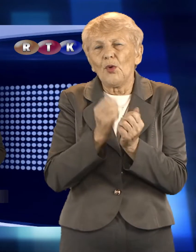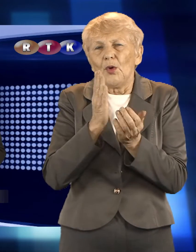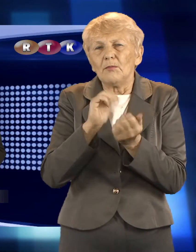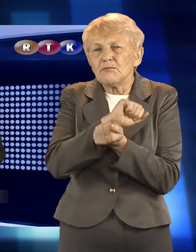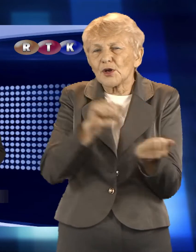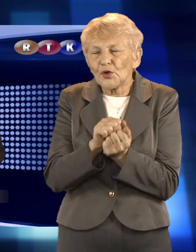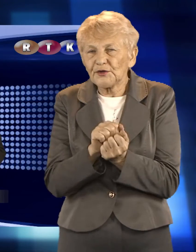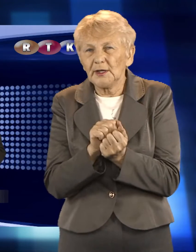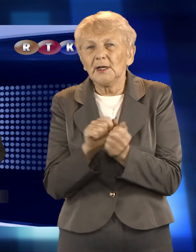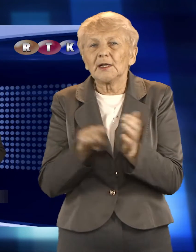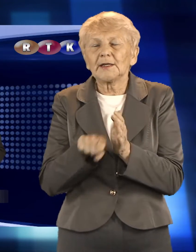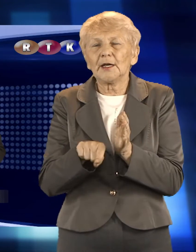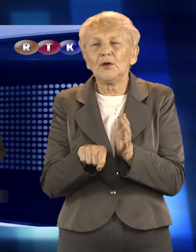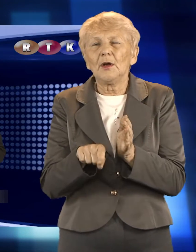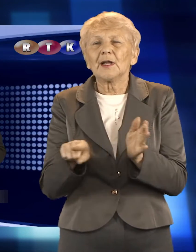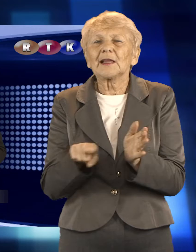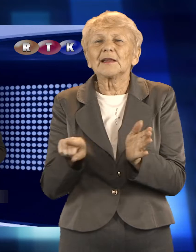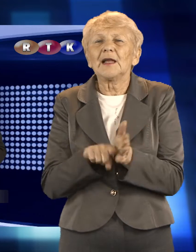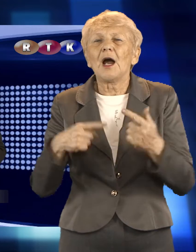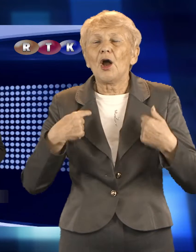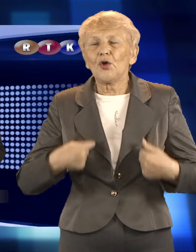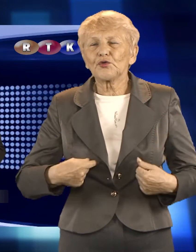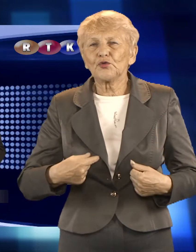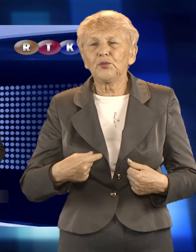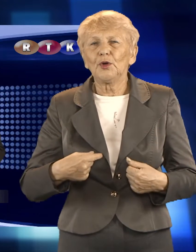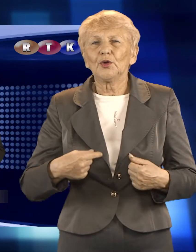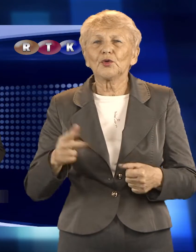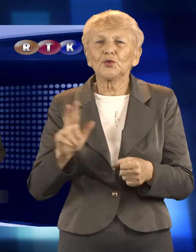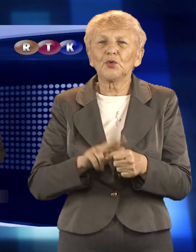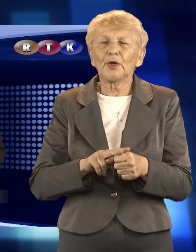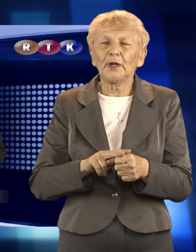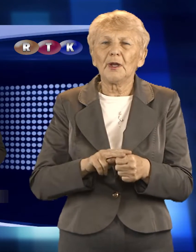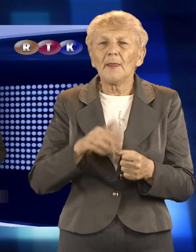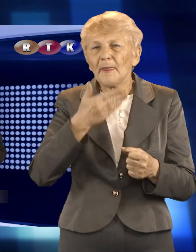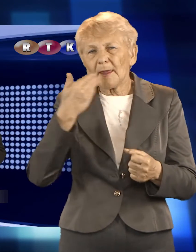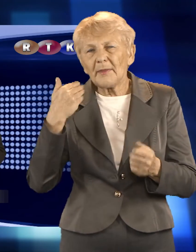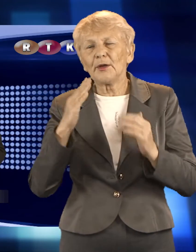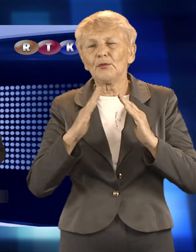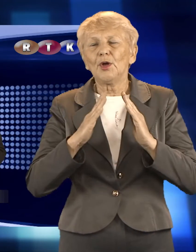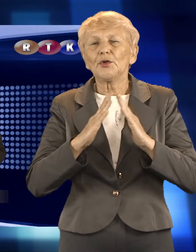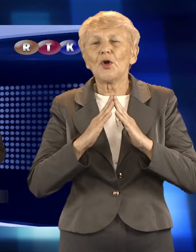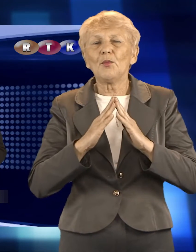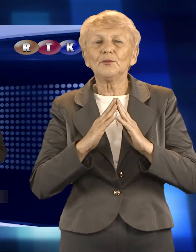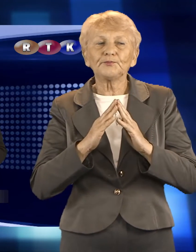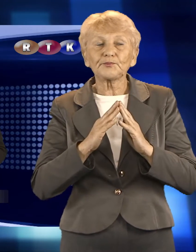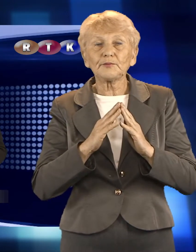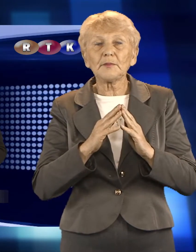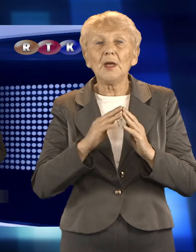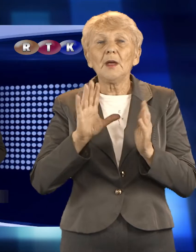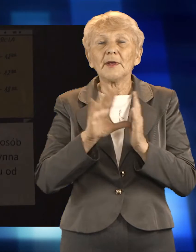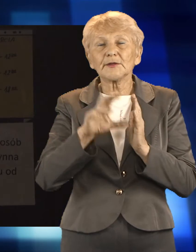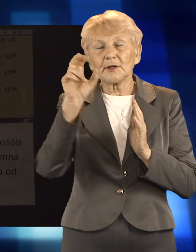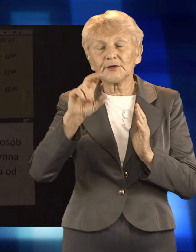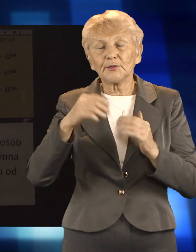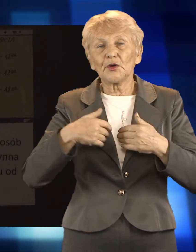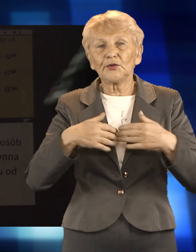sposób nie zagrażają, jednak są osoby, które nie mają gdzie schronić się przed mrozem i to właśnie dla nich miasto Racibórz otworzyło ogrzewalnię.